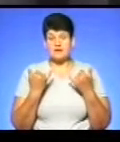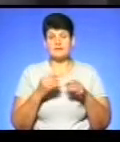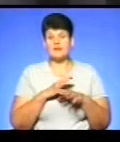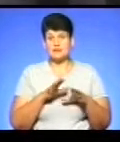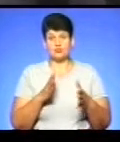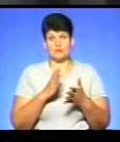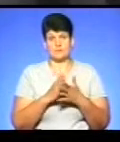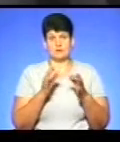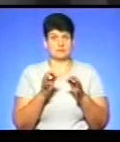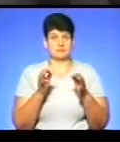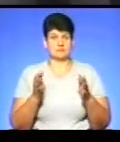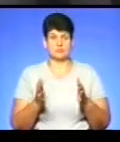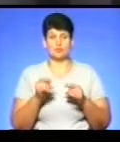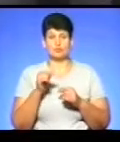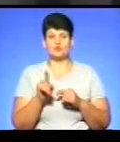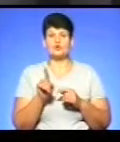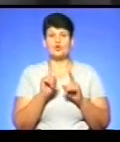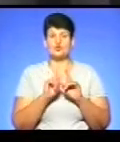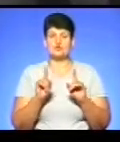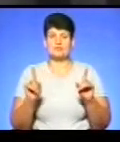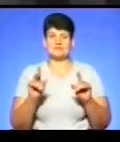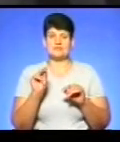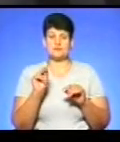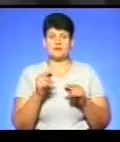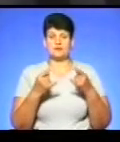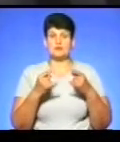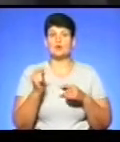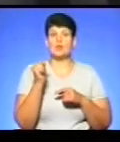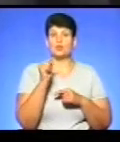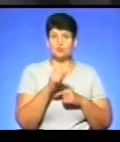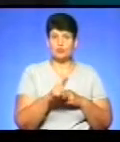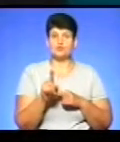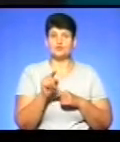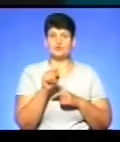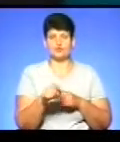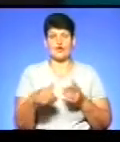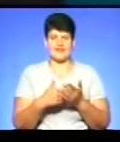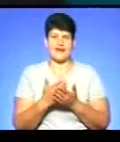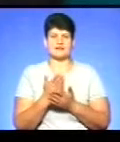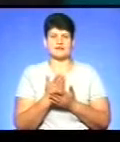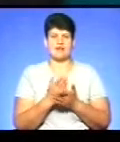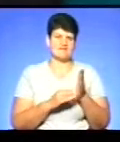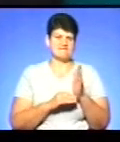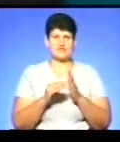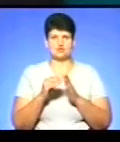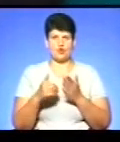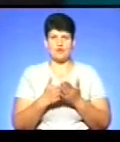мати жодної. Тому що особливість цифрового телебачення в тому, що воно якісне, високоякісне, і на кожній